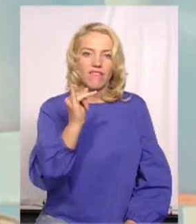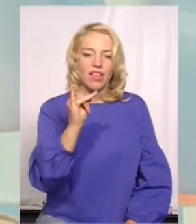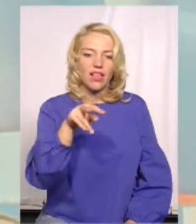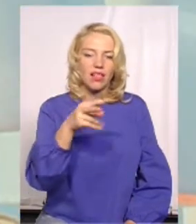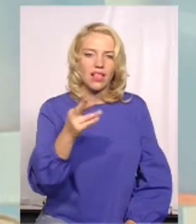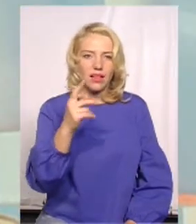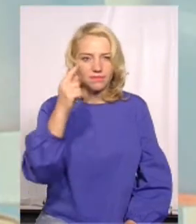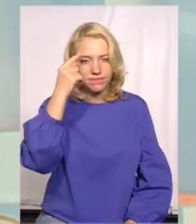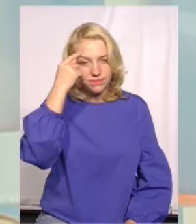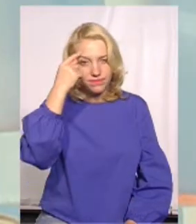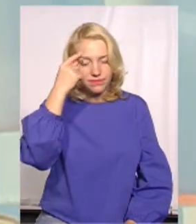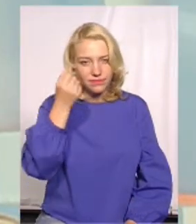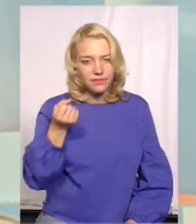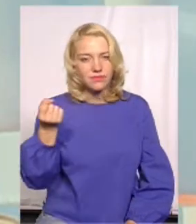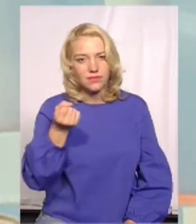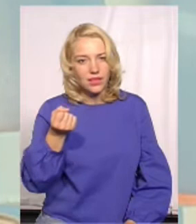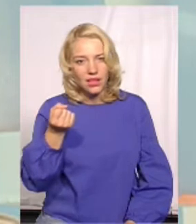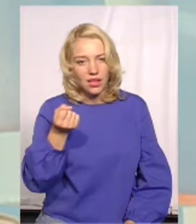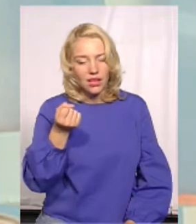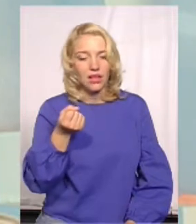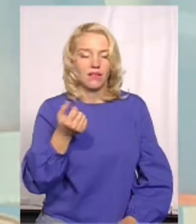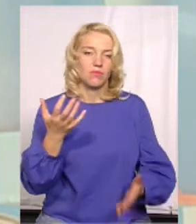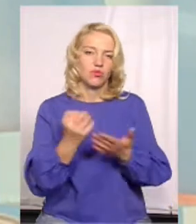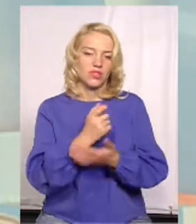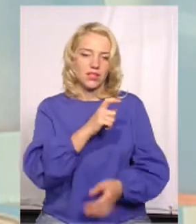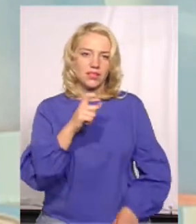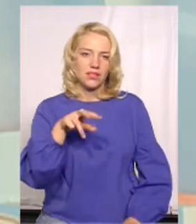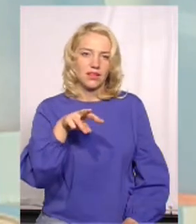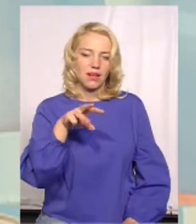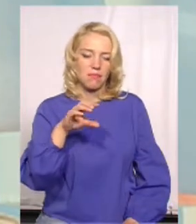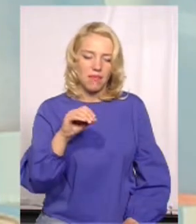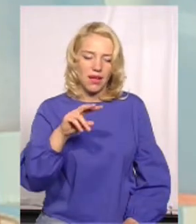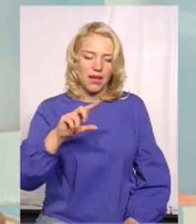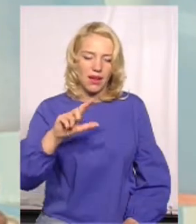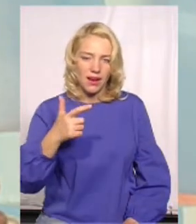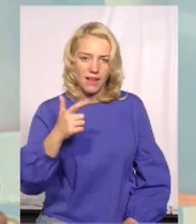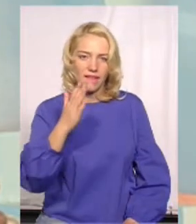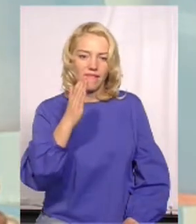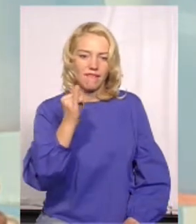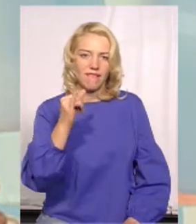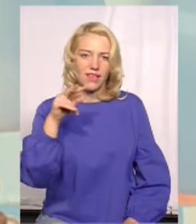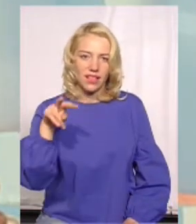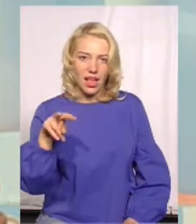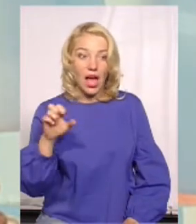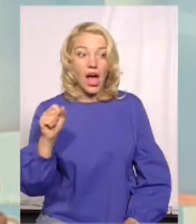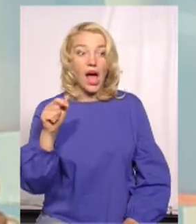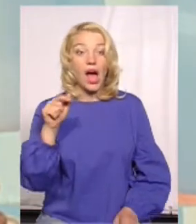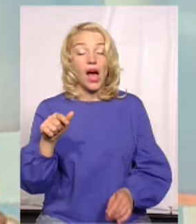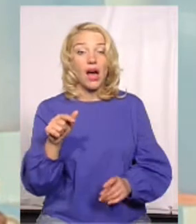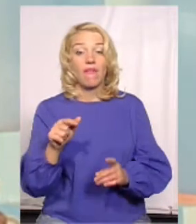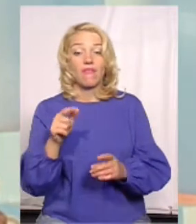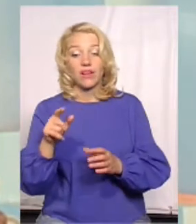якби Вілла, Хмельвілла, Хмельвіль, і враховуючи, що саме в всесвіті коміксів, воно